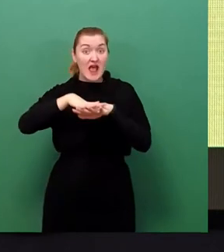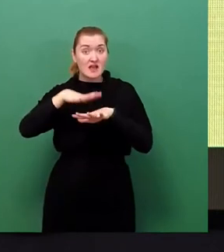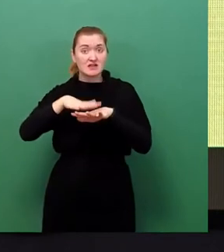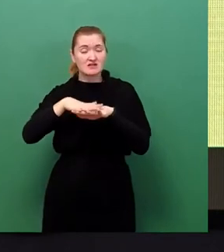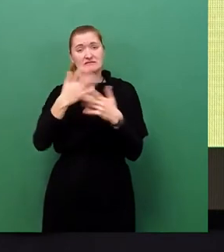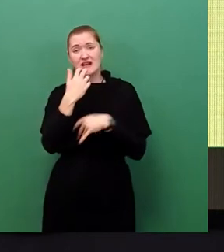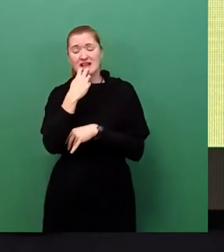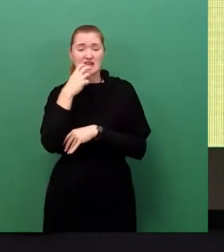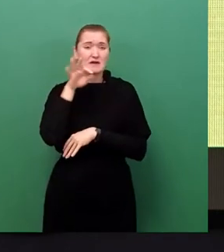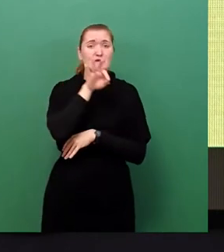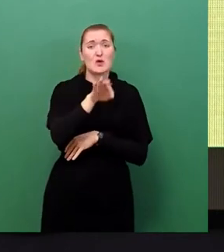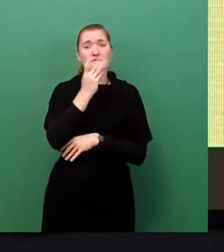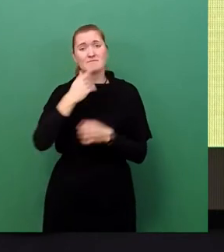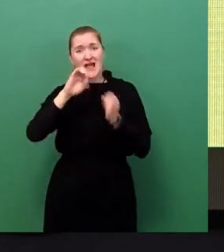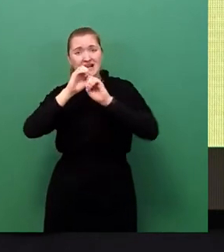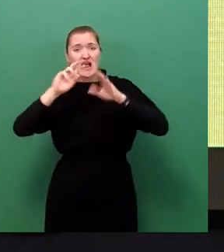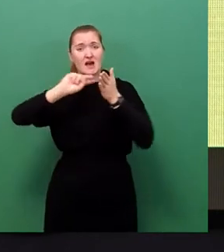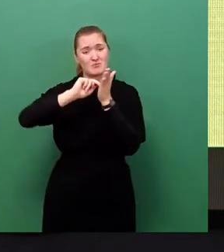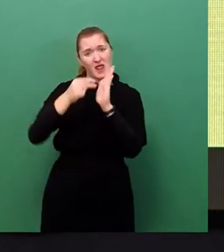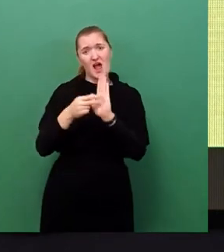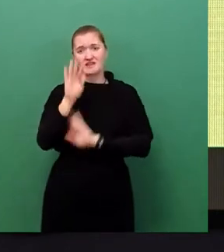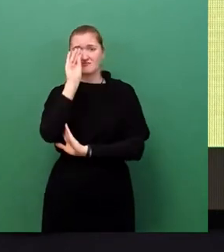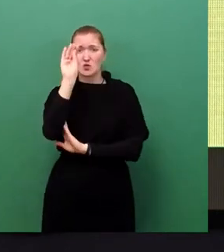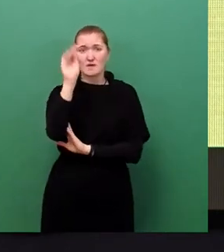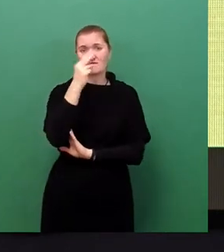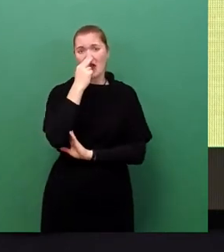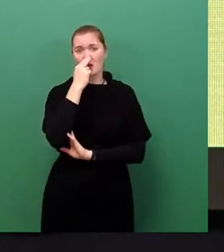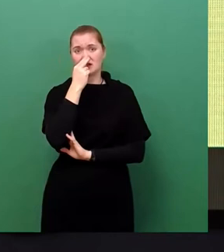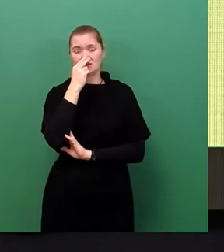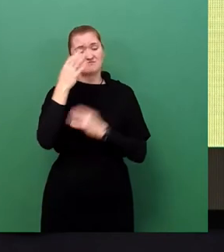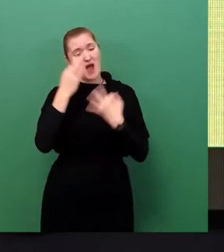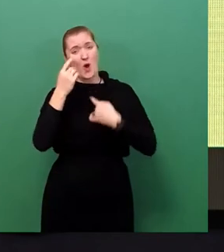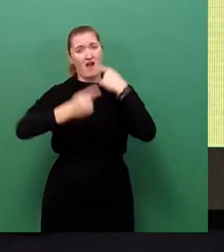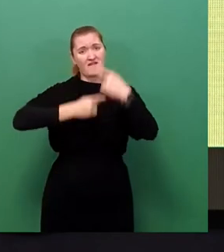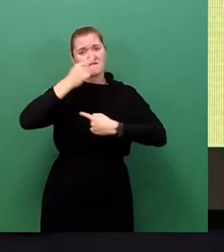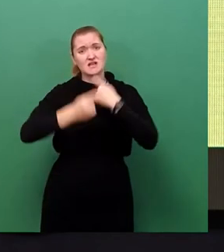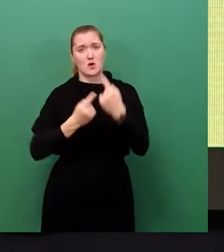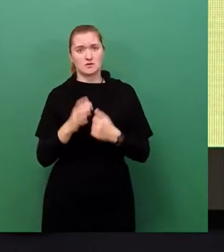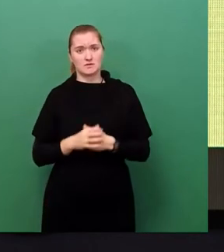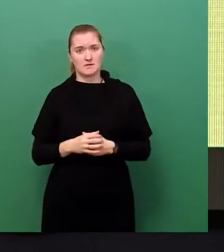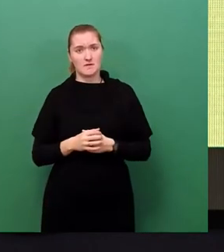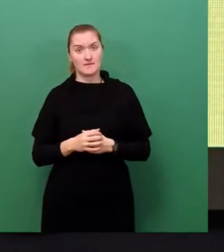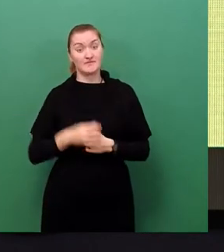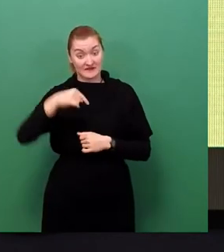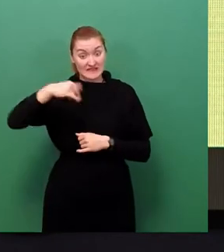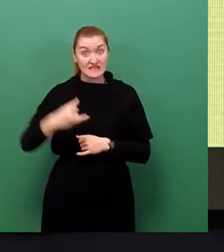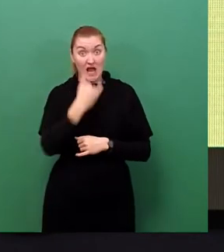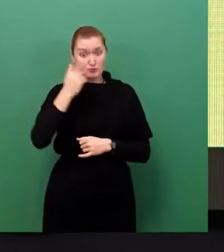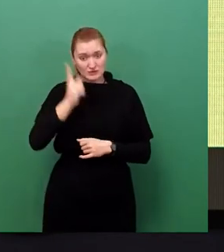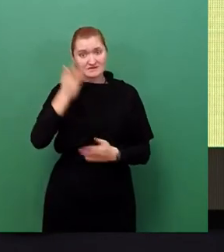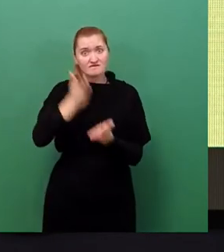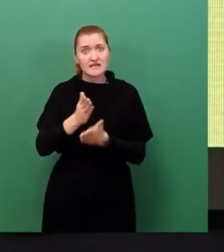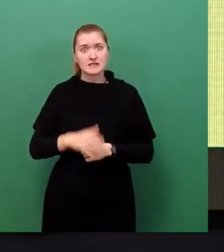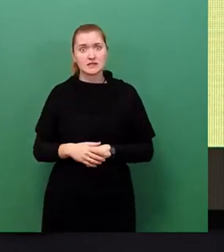eine Dekarbonisierungsstrategie aufschreiben, entwickeln und am besten noch dieses Jahr sozusagen uns ans